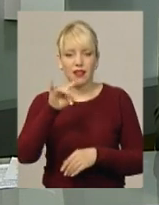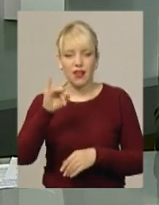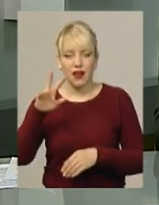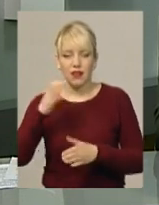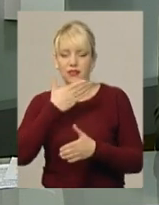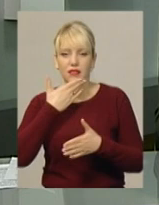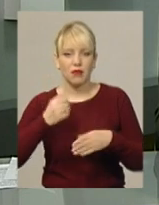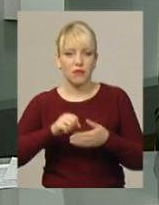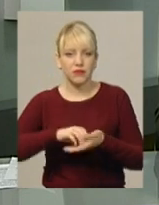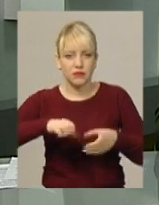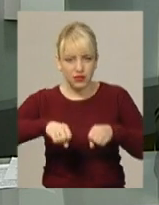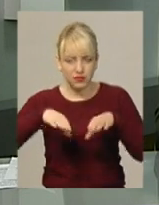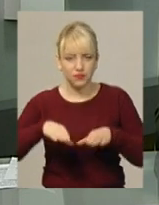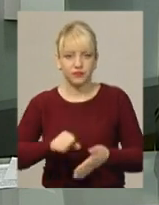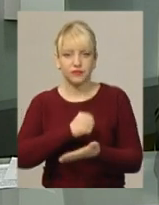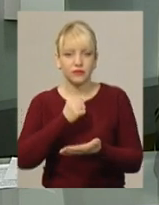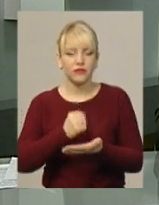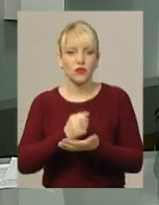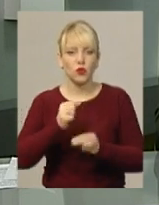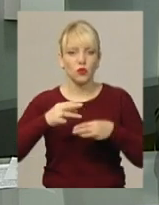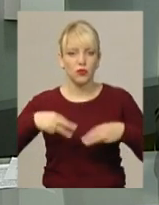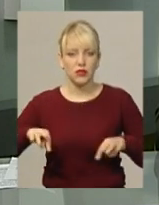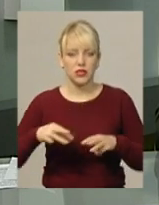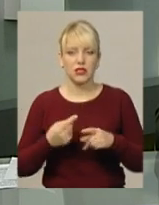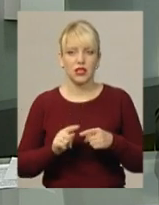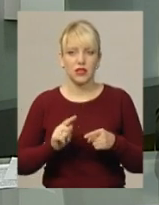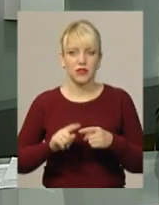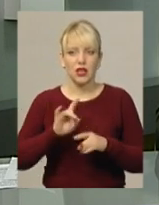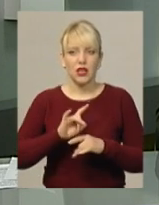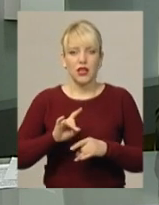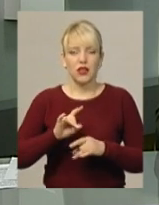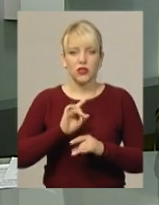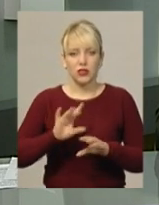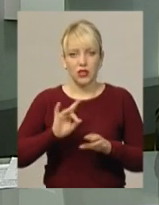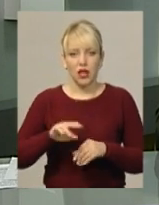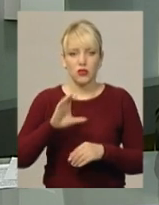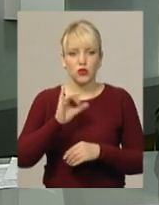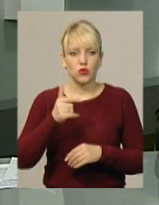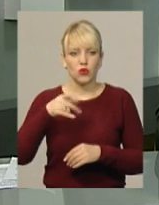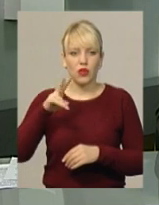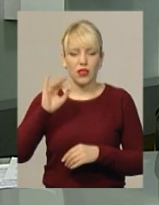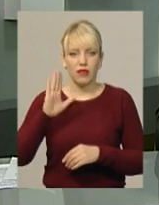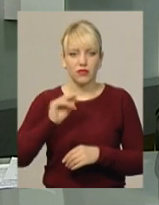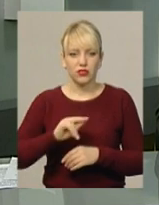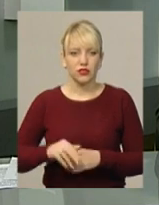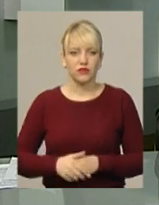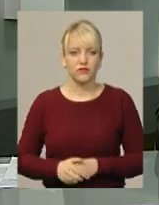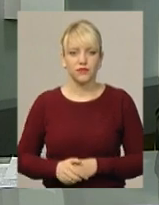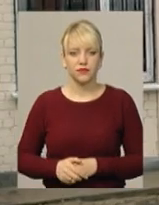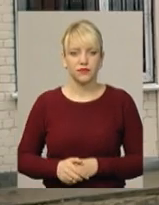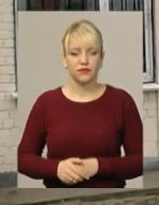механізм підписання контрактів. Повідомив директор обласного департаменту охорони здоров'я Яків Цуглевич. Продовжує Ірина Аріон.